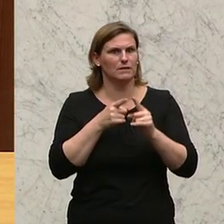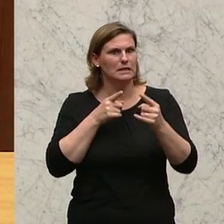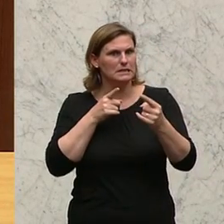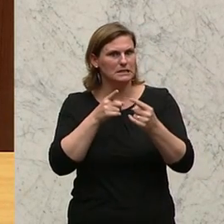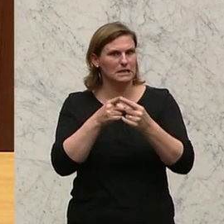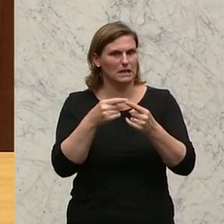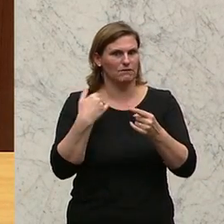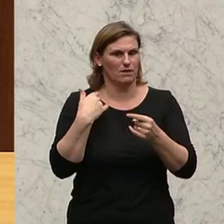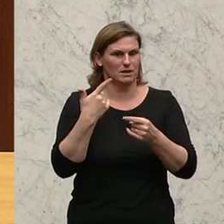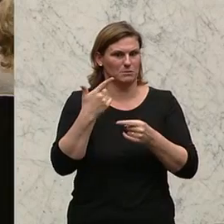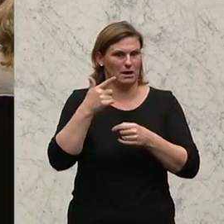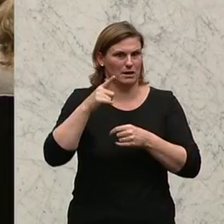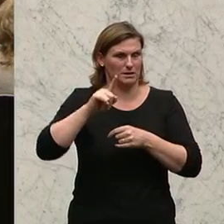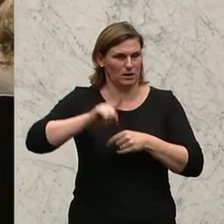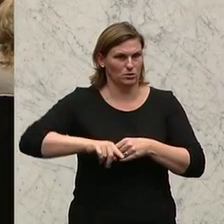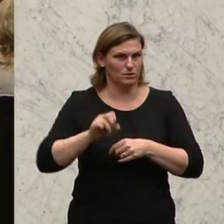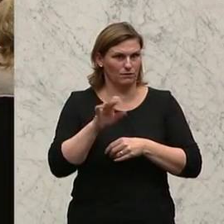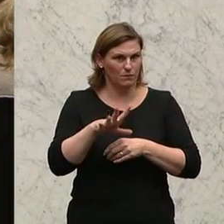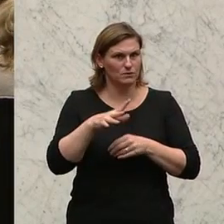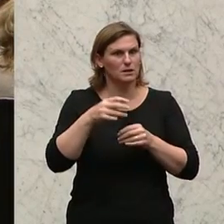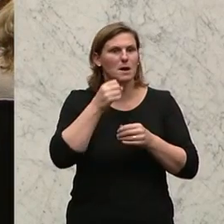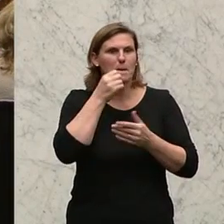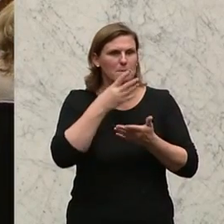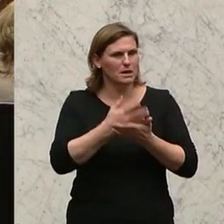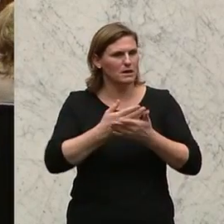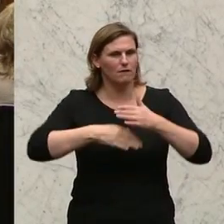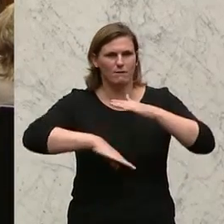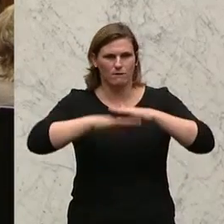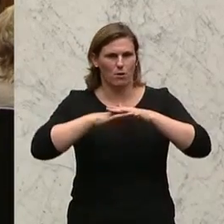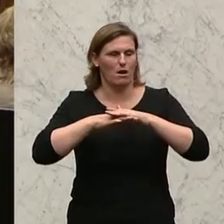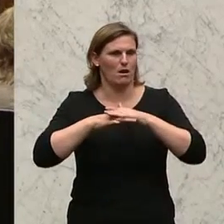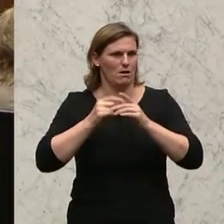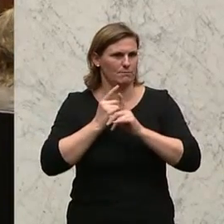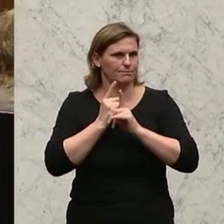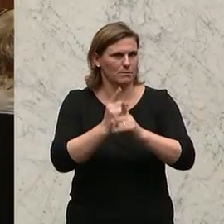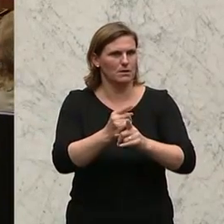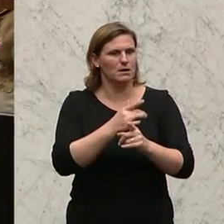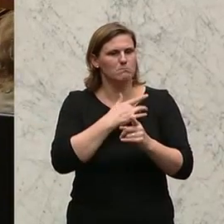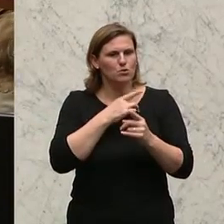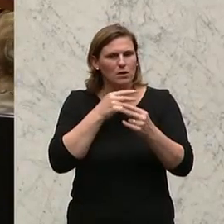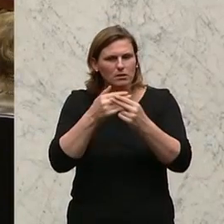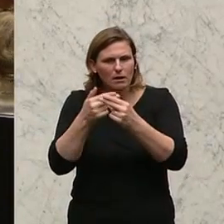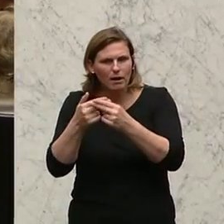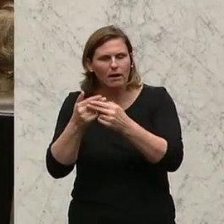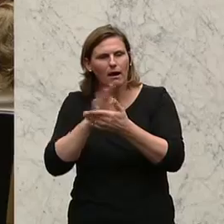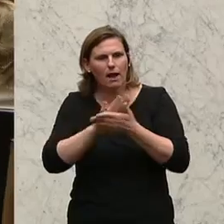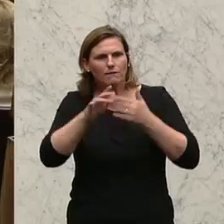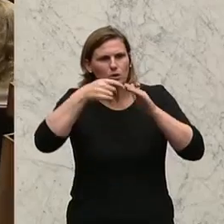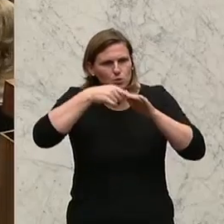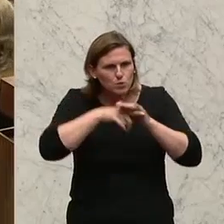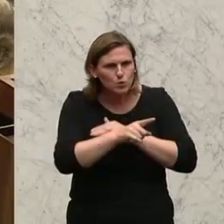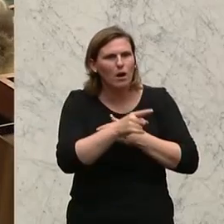wurde 2015 laut Evaluierungsbericht zur Gänze erreicht. Bürgernähe und einfacher Zugang zu den Einrichtungen der Volksanwaltschaft